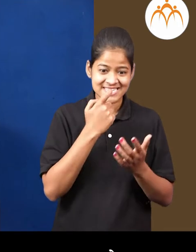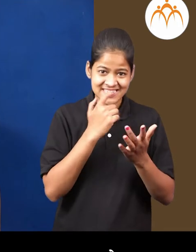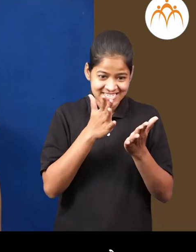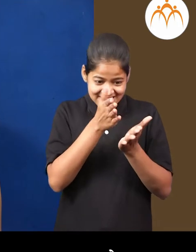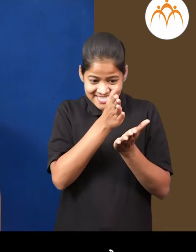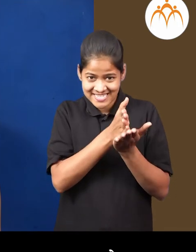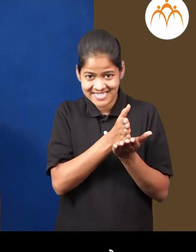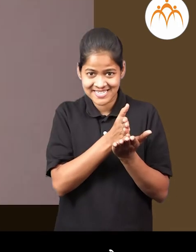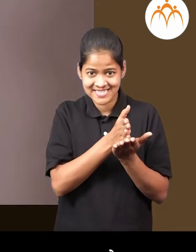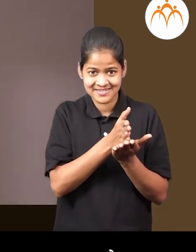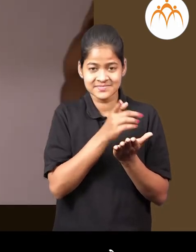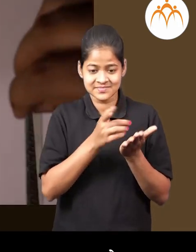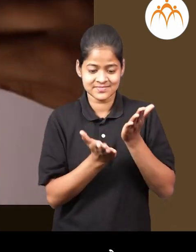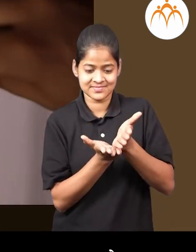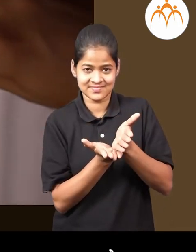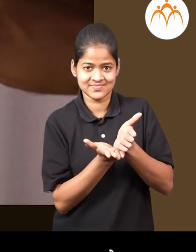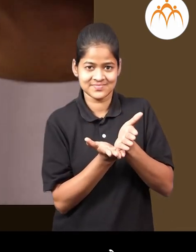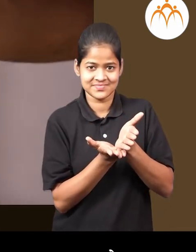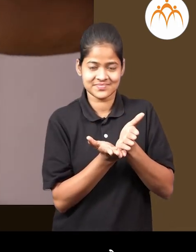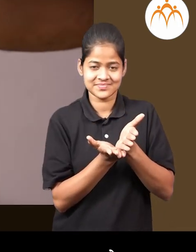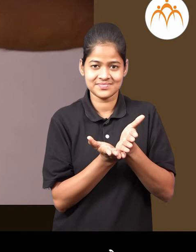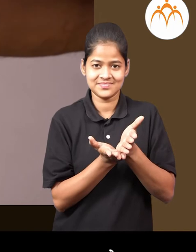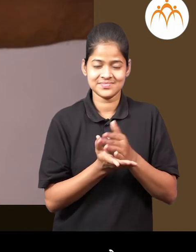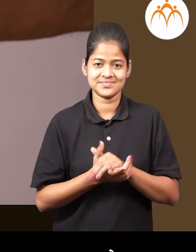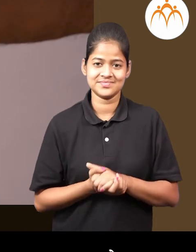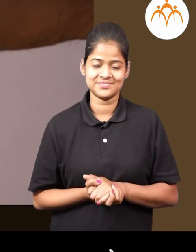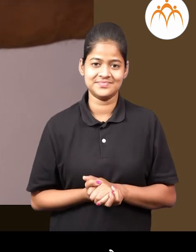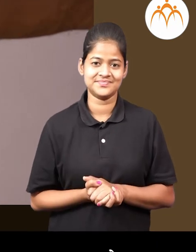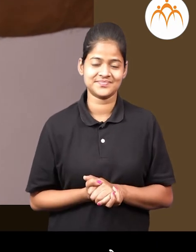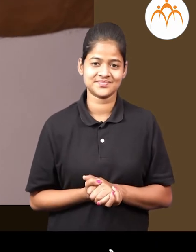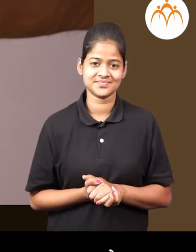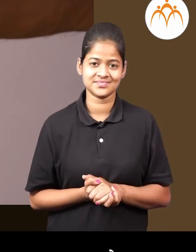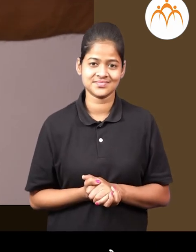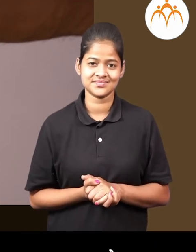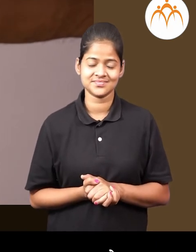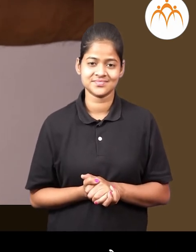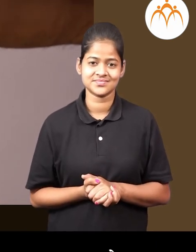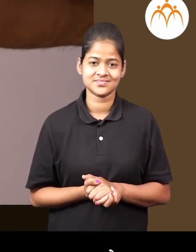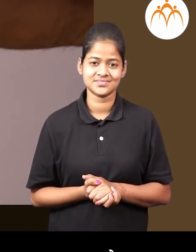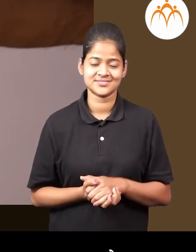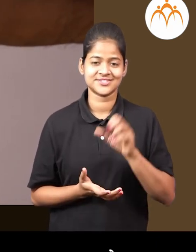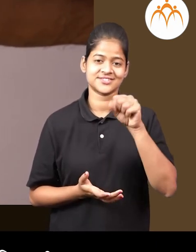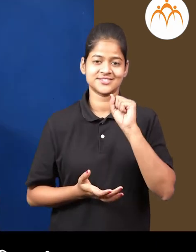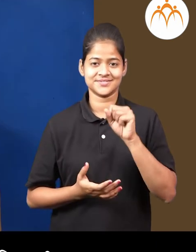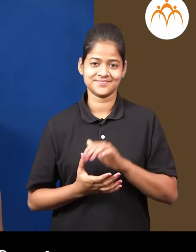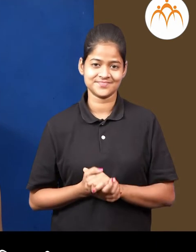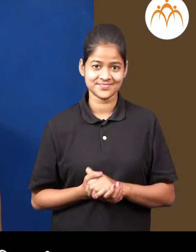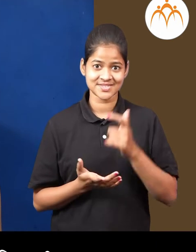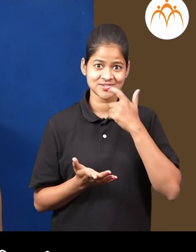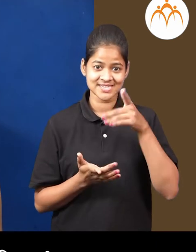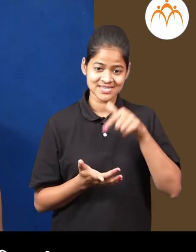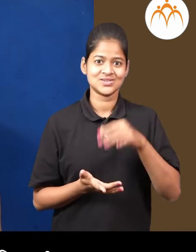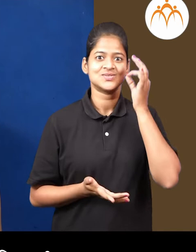परत आरसला उन बक्ते। हो,